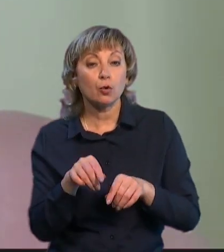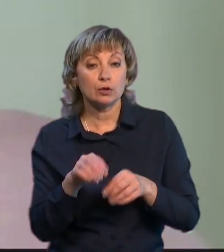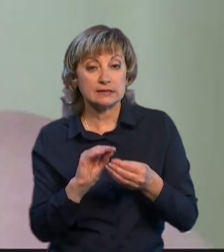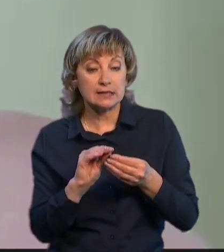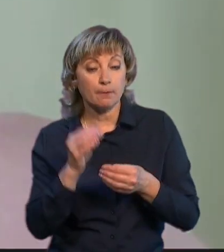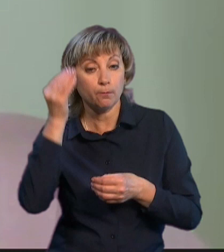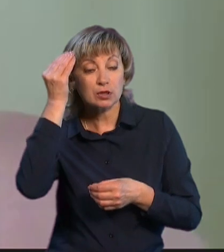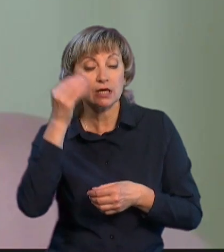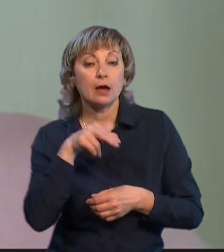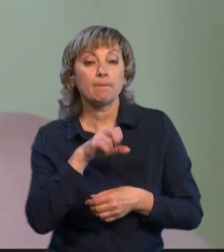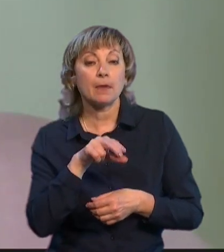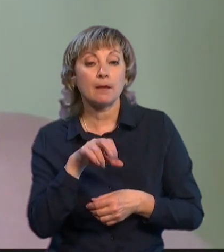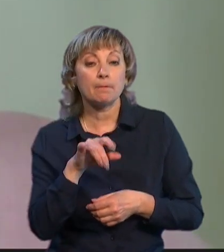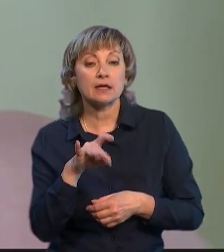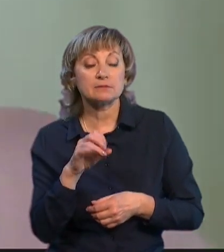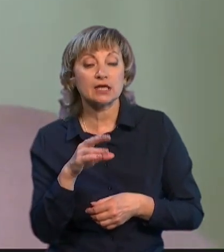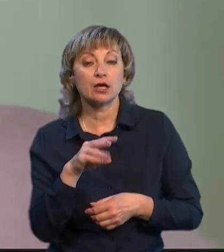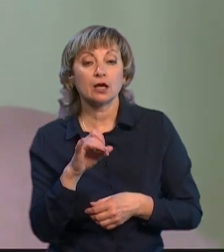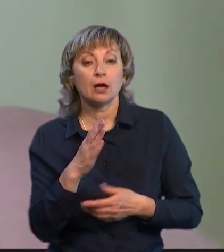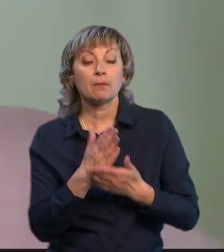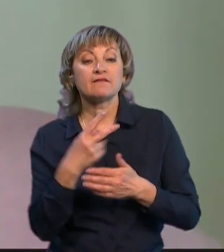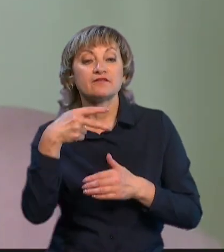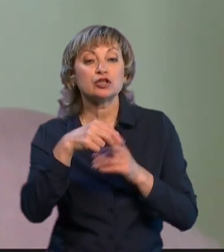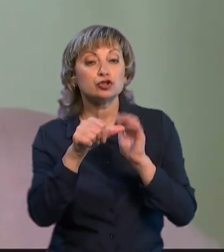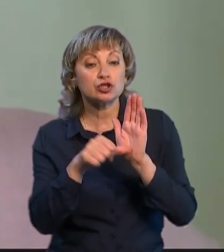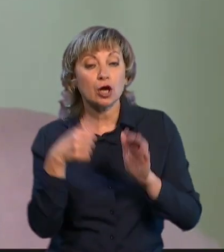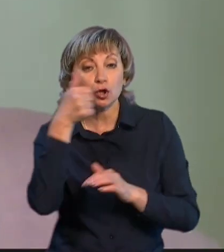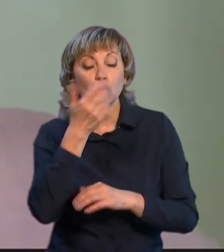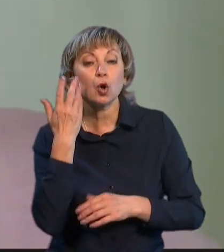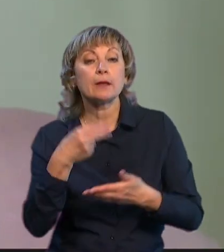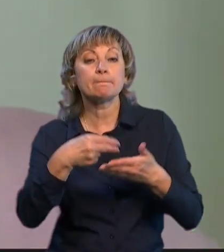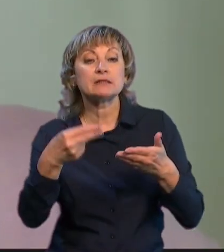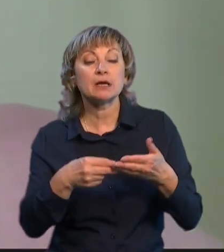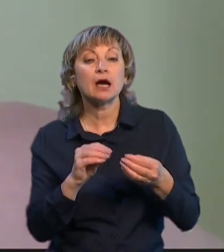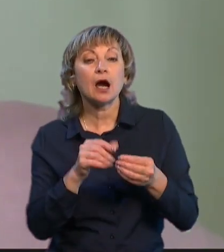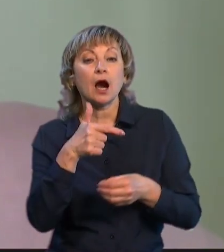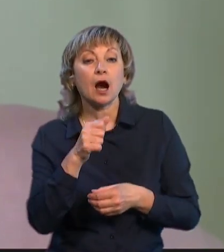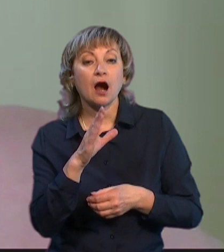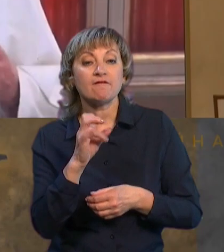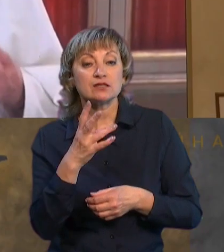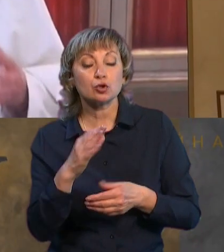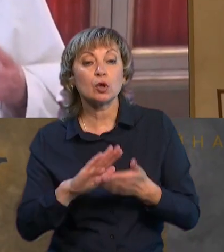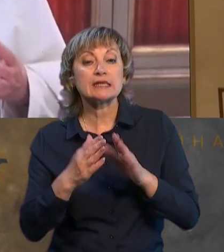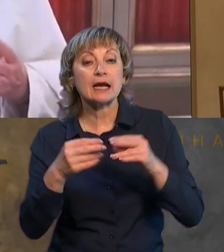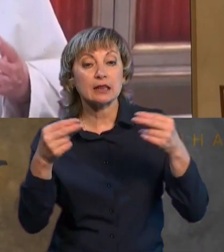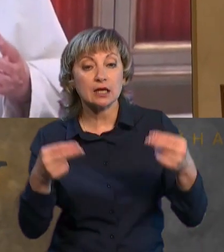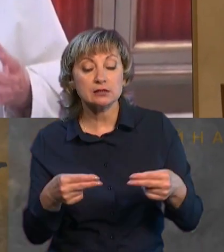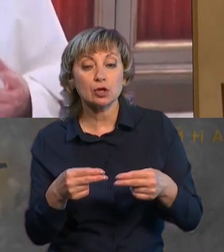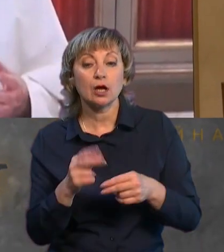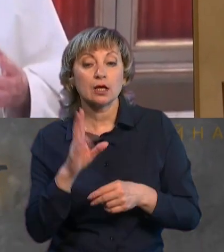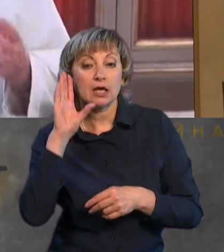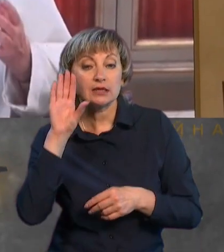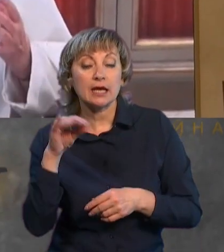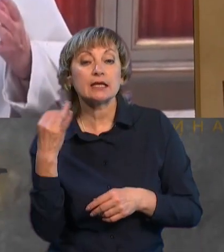Папа Римський Франциск мав і в 2016 році, коли він підписував ту саму Гаванську декларацію, в якій, нехтоючи